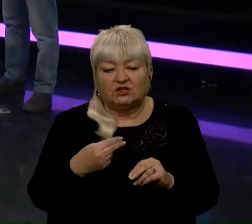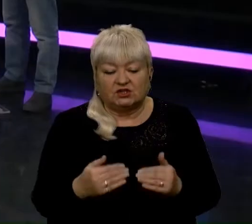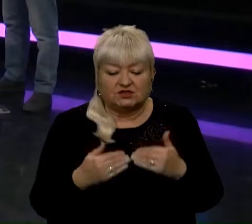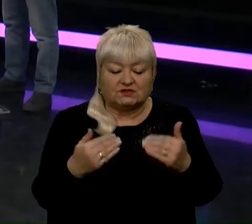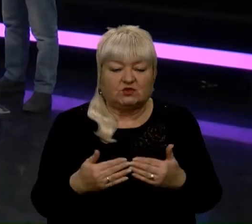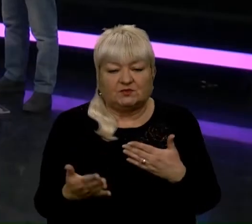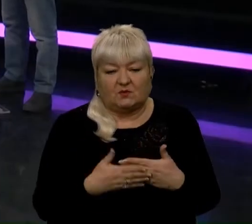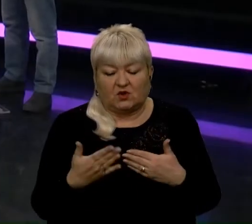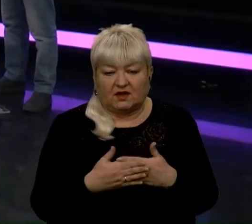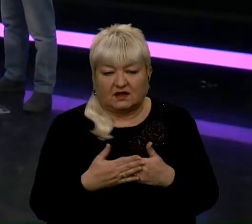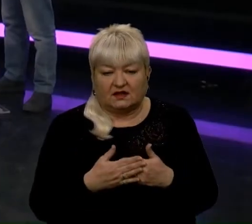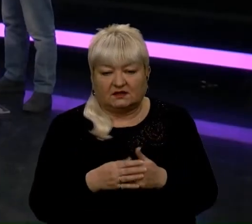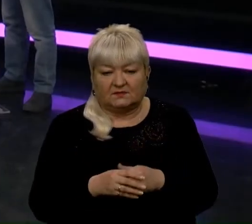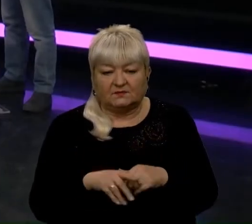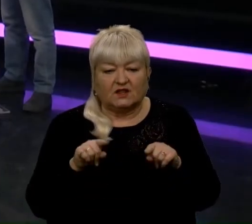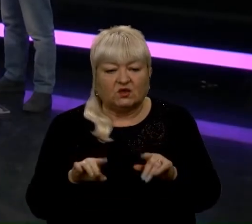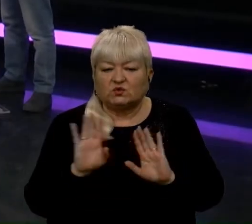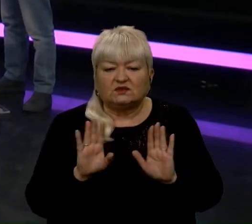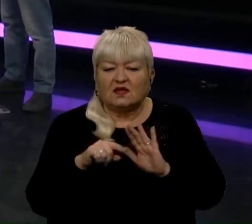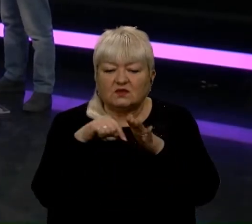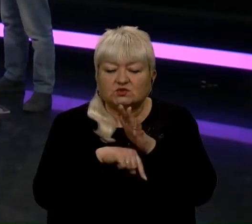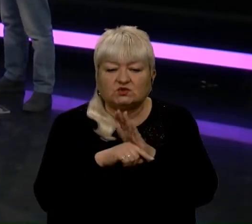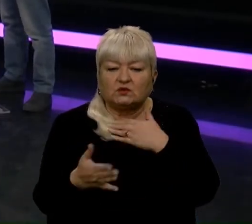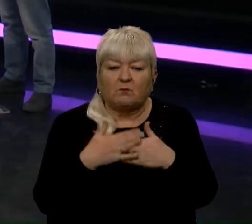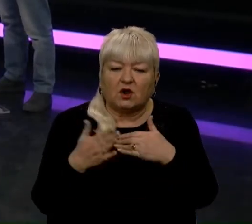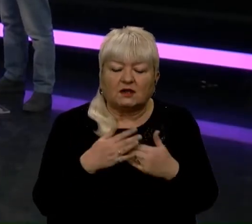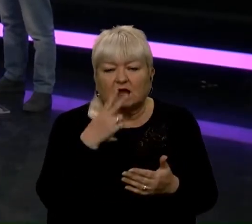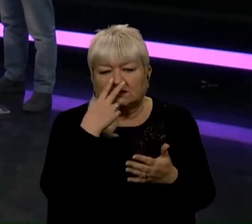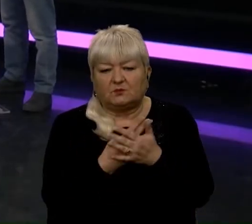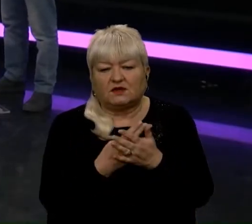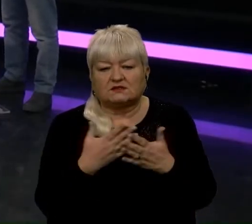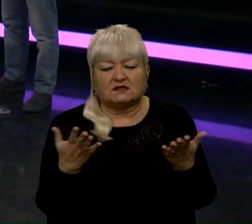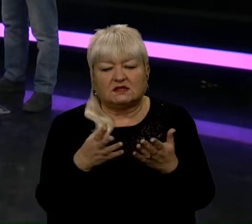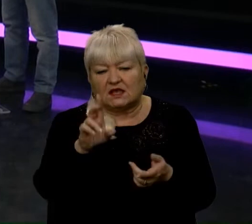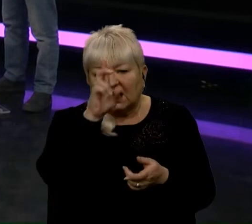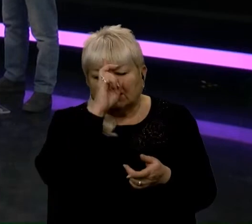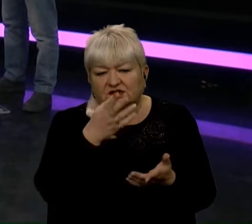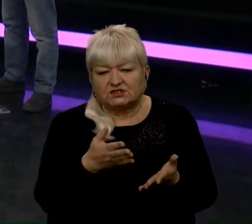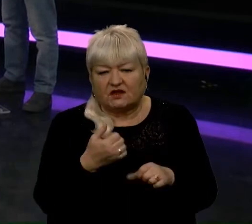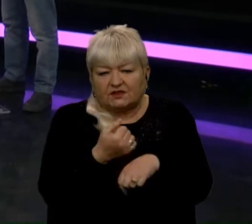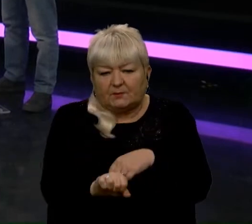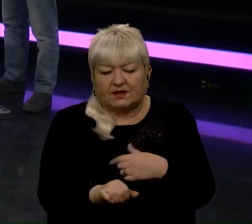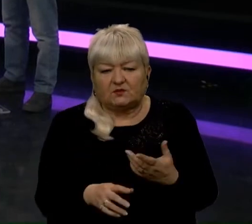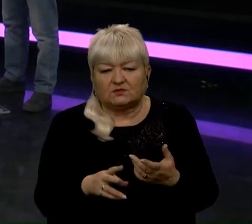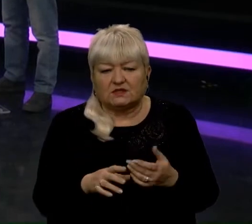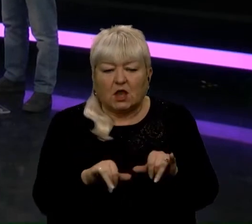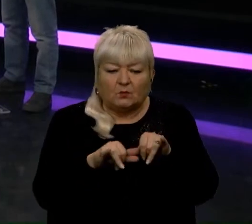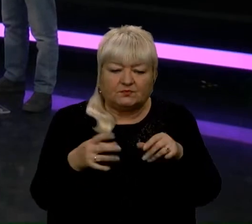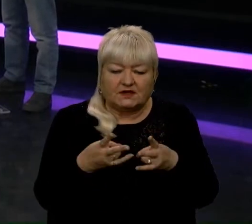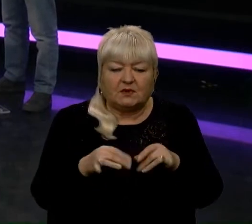покарання. Тут не суть покарати когось, показати якийсь державний примус. Суть більше поширити інформацію, і